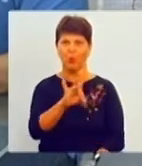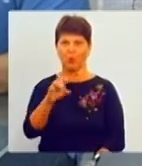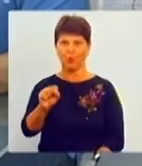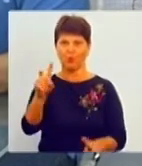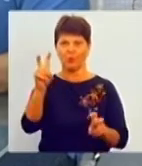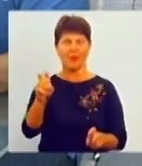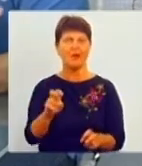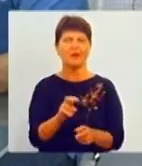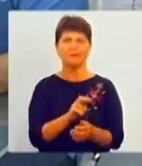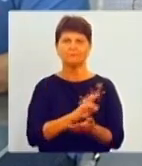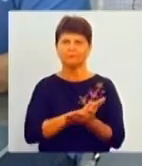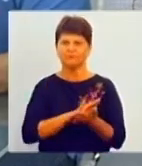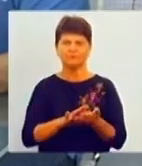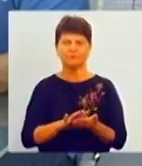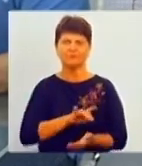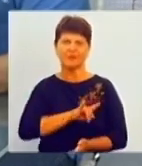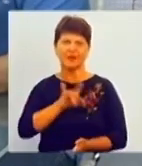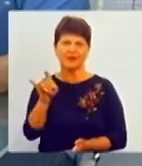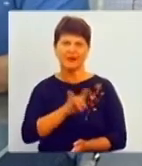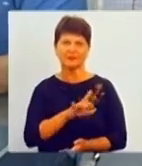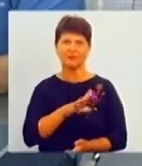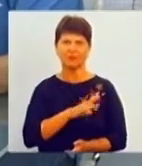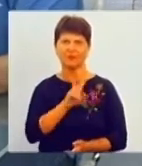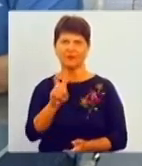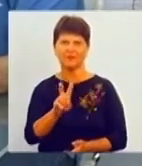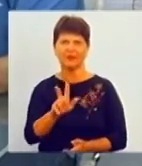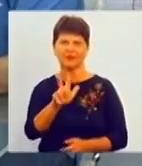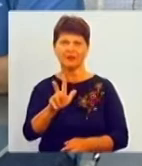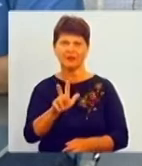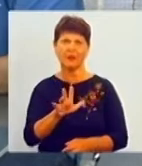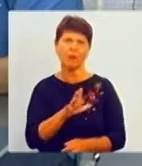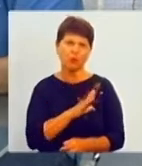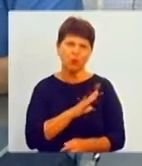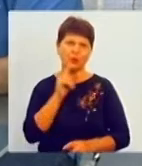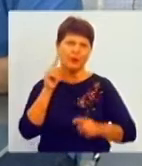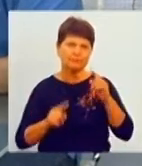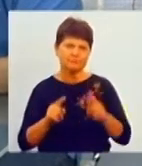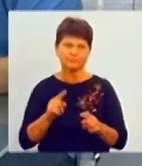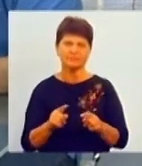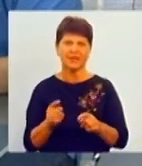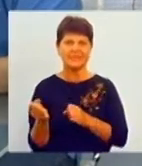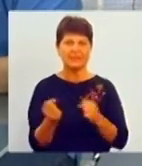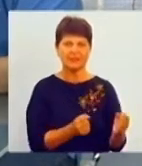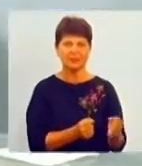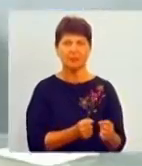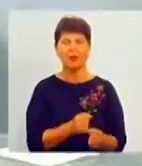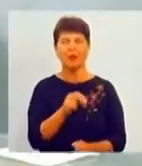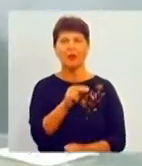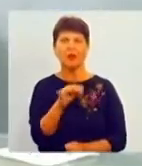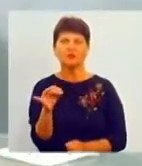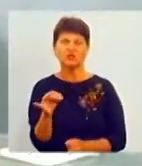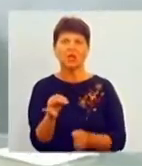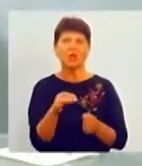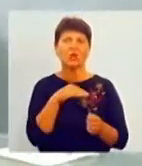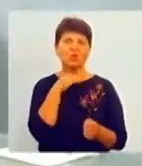того, чартні рейси, по-любому, 2-3-4 години може бути затримка. Чи достатньо відрегулюваний механізм